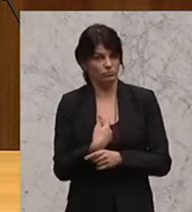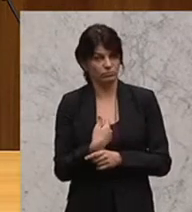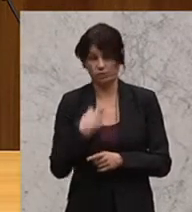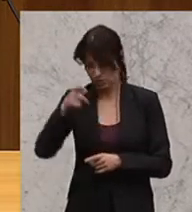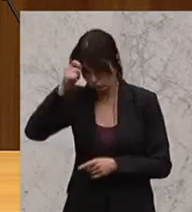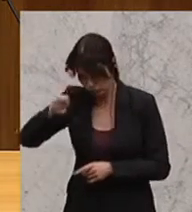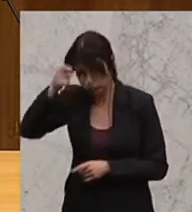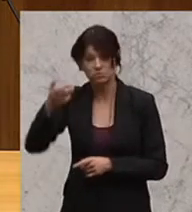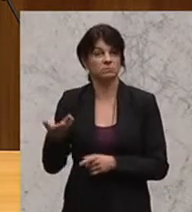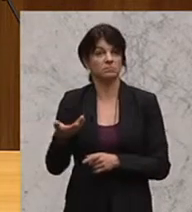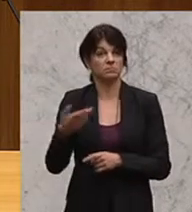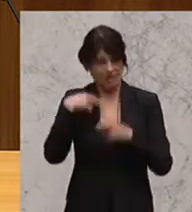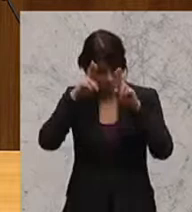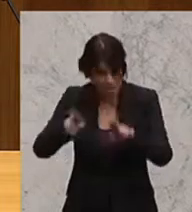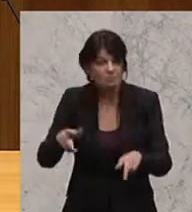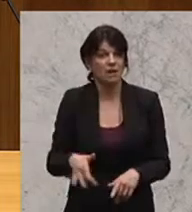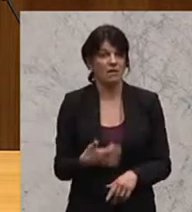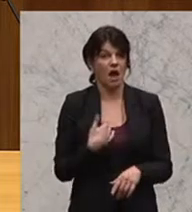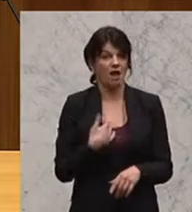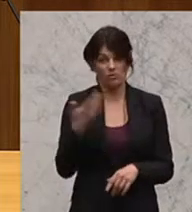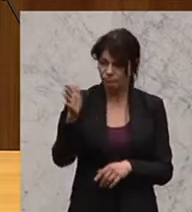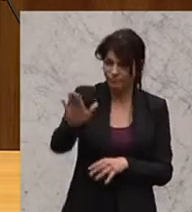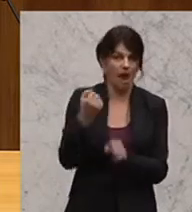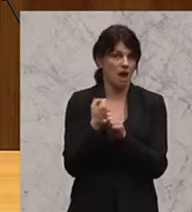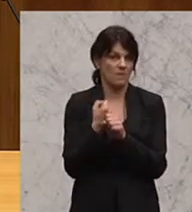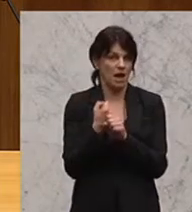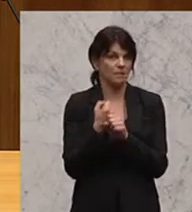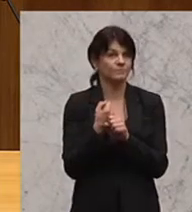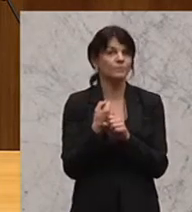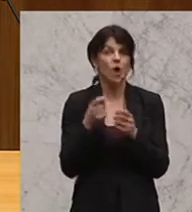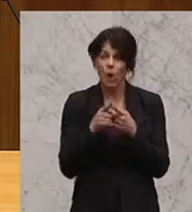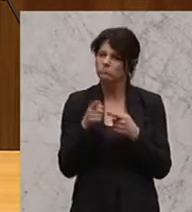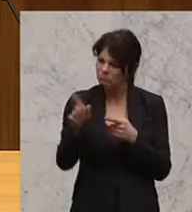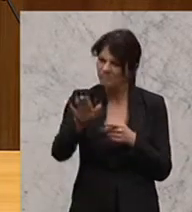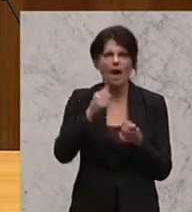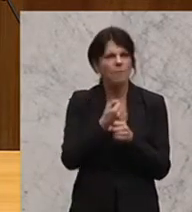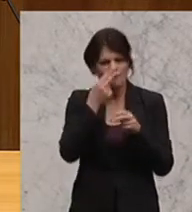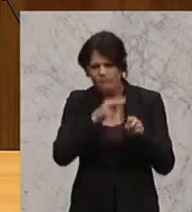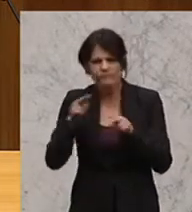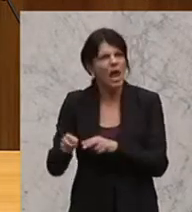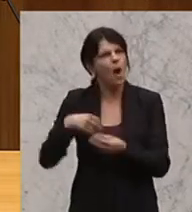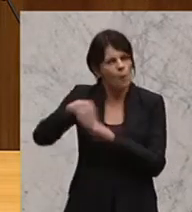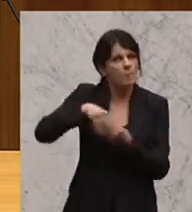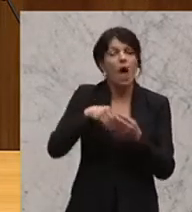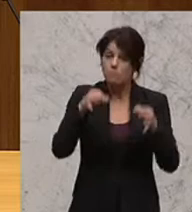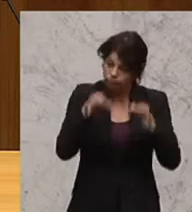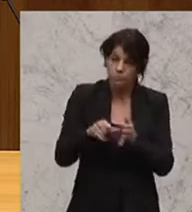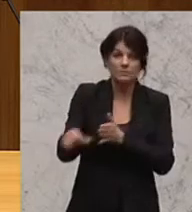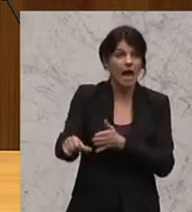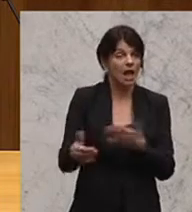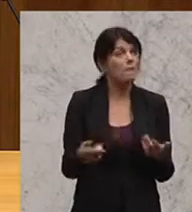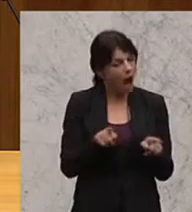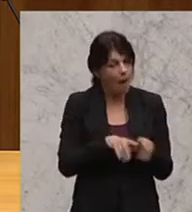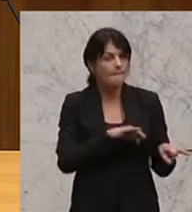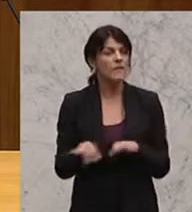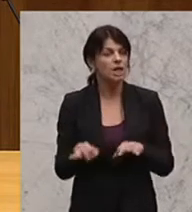Wertschätzung, des Respekts vor dieser Arbeit. Und mit dem auch fair umzugehen und faire Bezahlung. Aber auch natürlich die